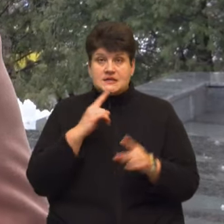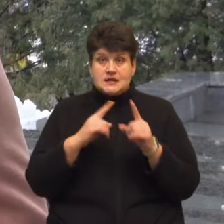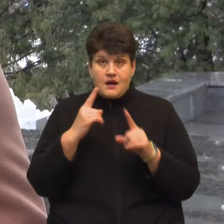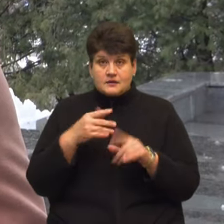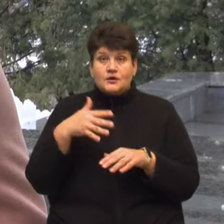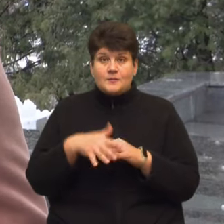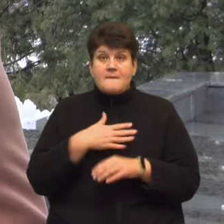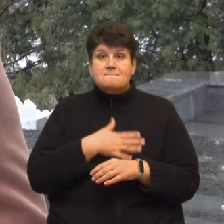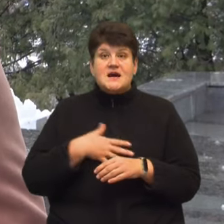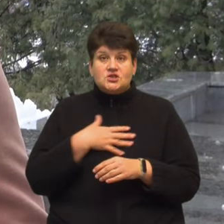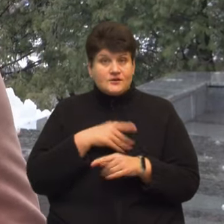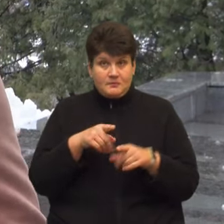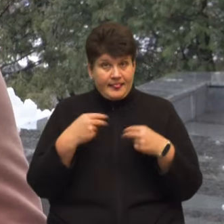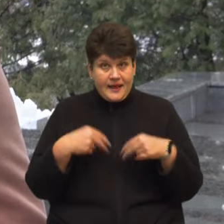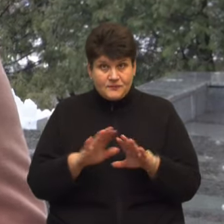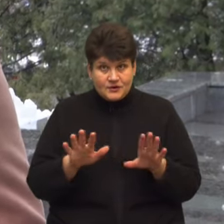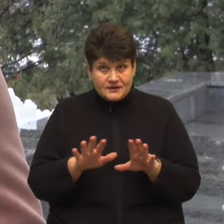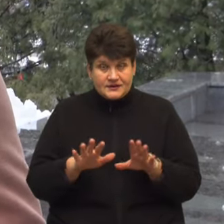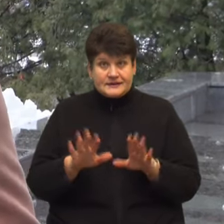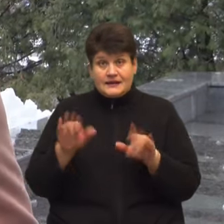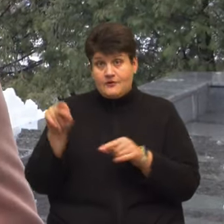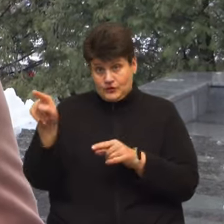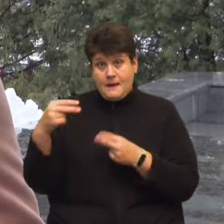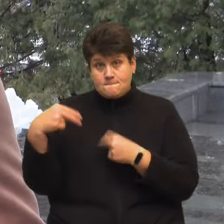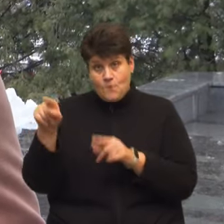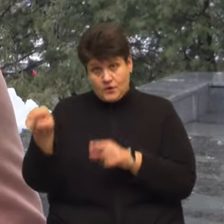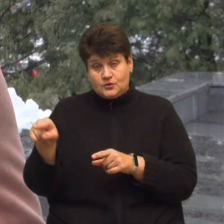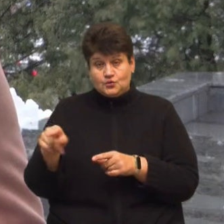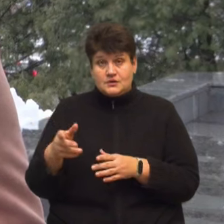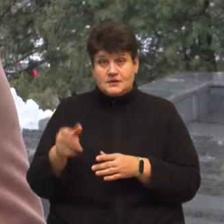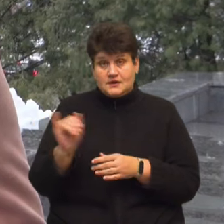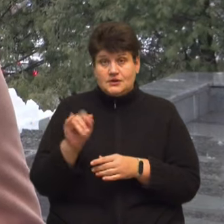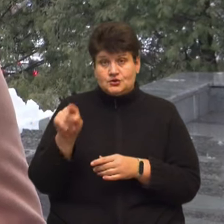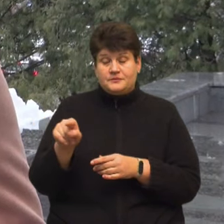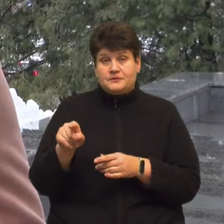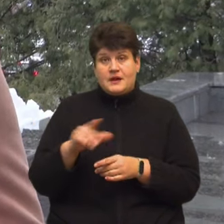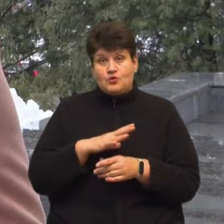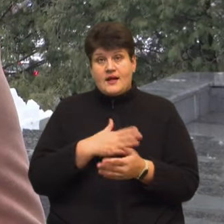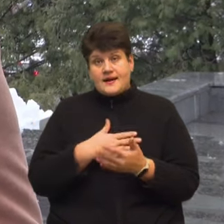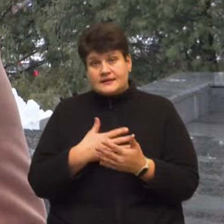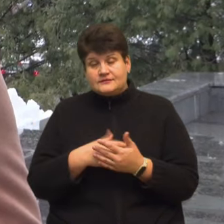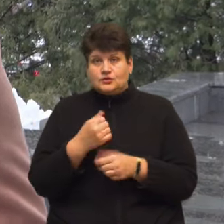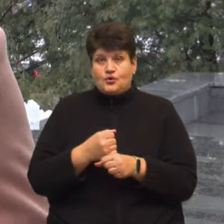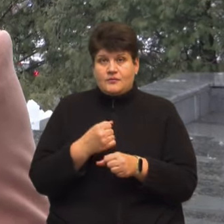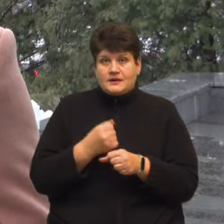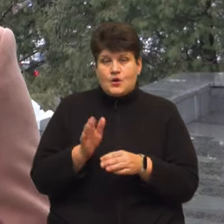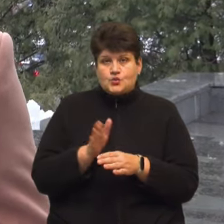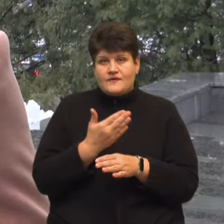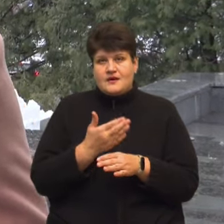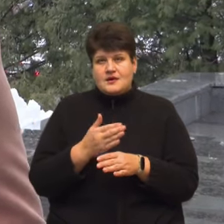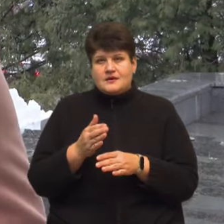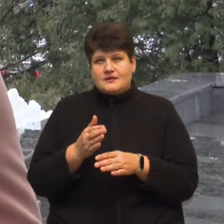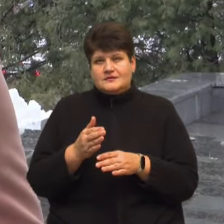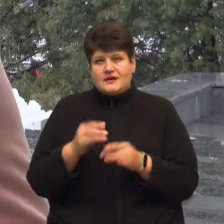розумію, переживаю, щоб ми його не продали, ну так нехай вони його продадуть, і щоб там відбувалася якась активність, робилася, усувалася аварійність, а не просто воно